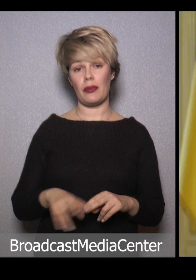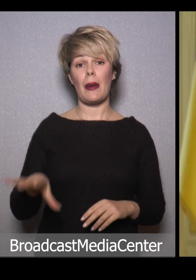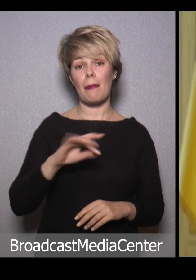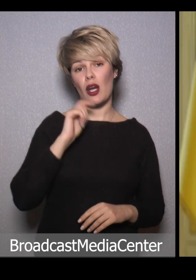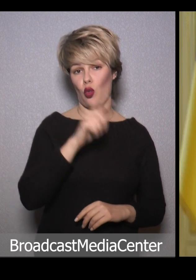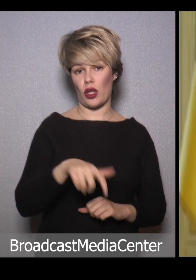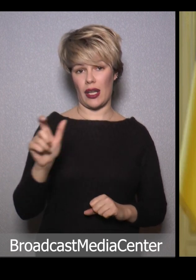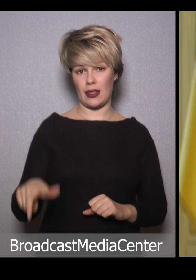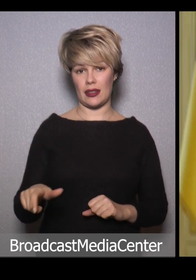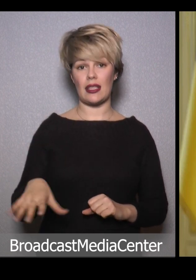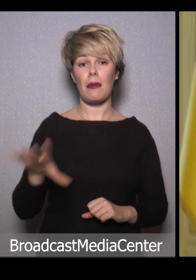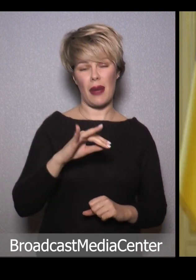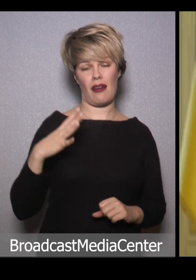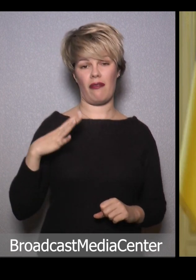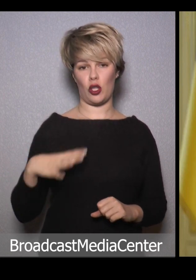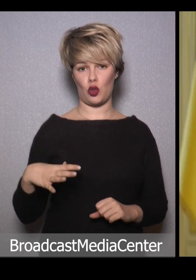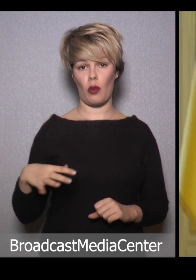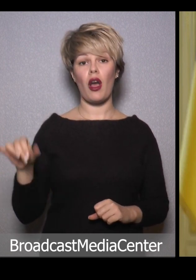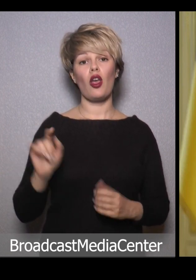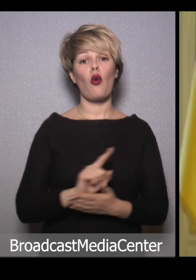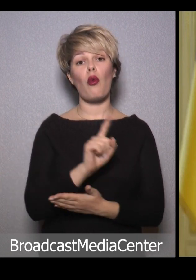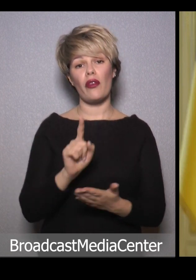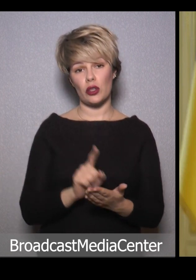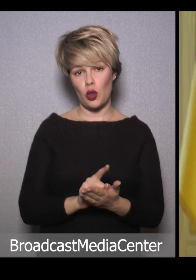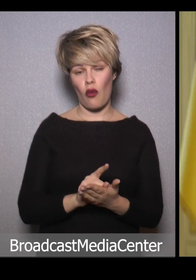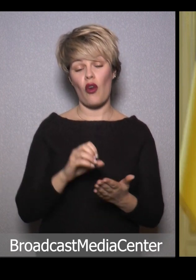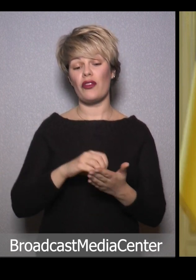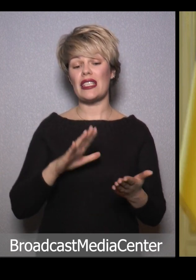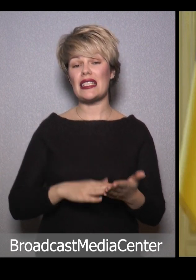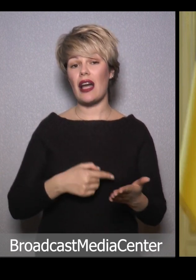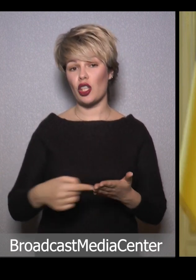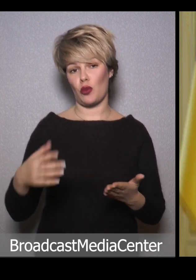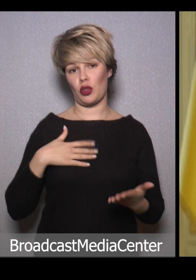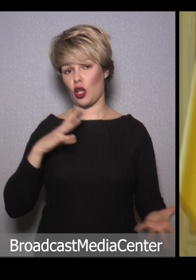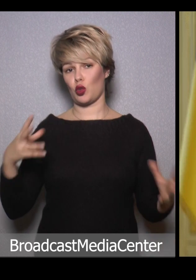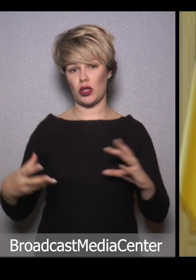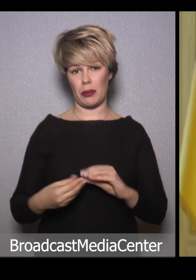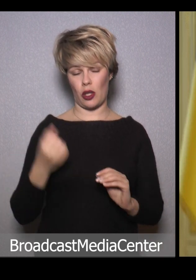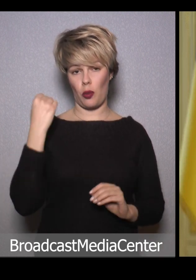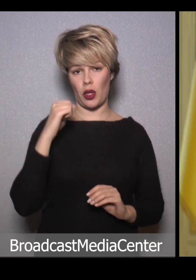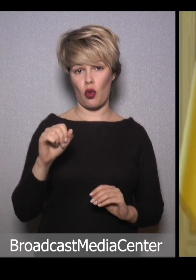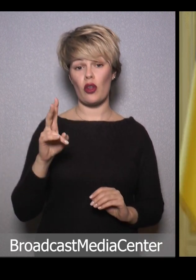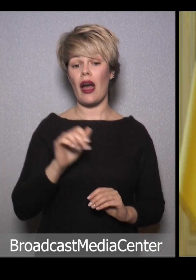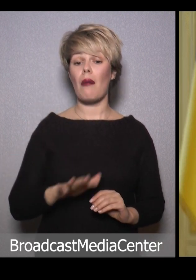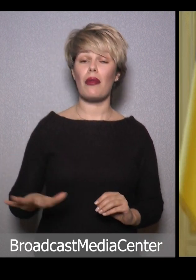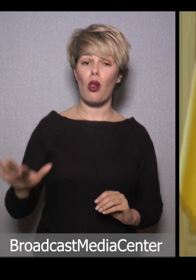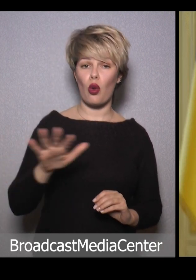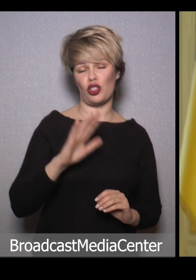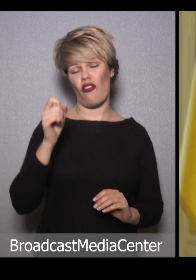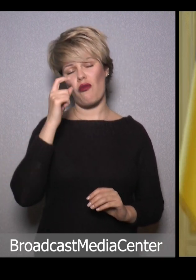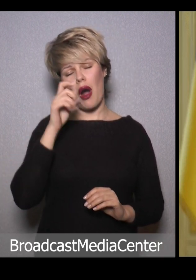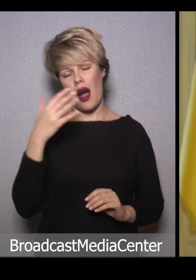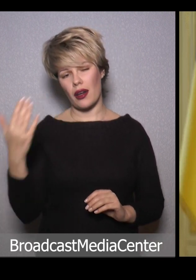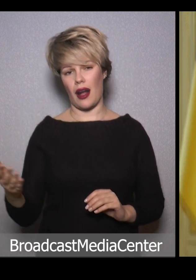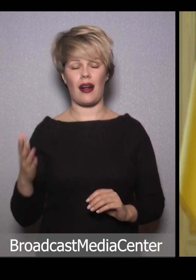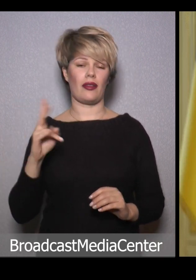Ми, українці, ми вистоїмо. І обов'язково відзначимо нашу спільну перемогу на площах, в